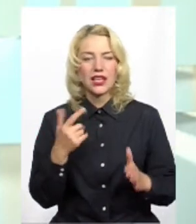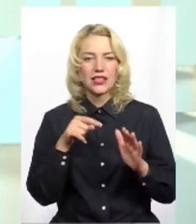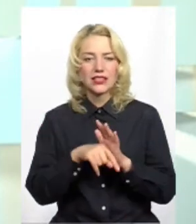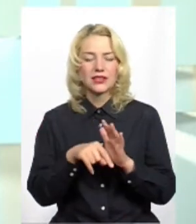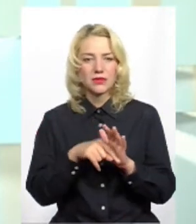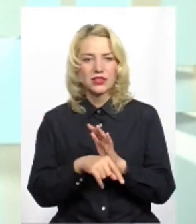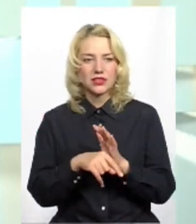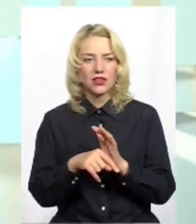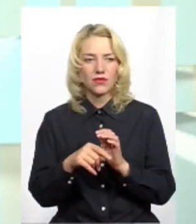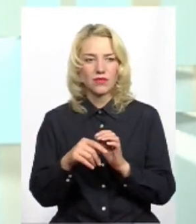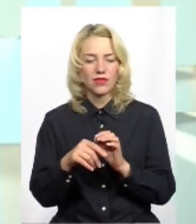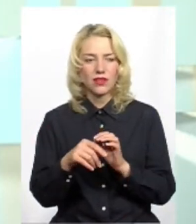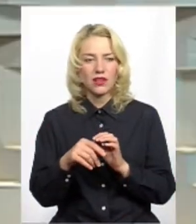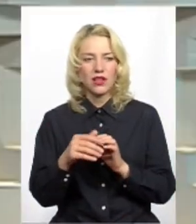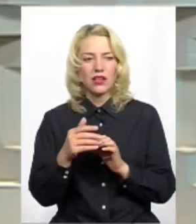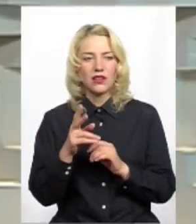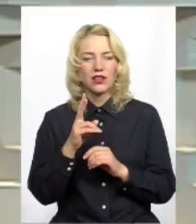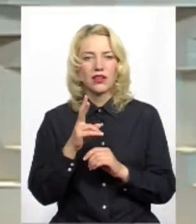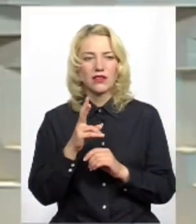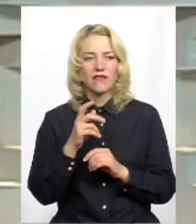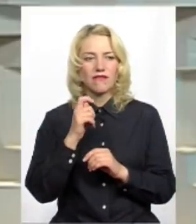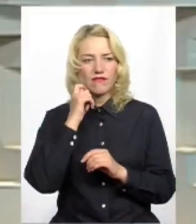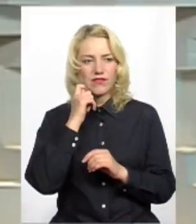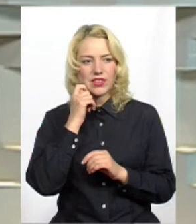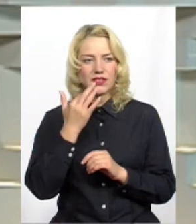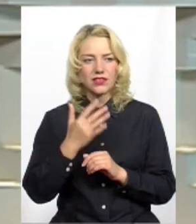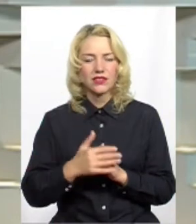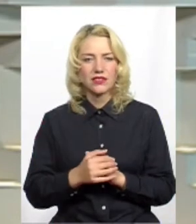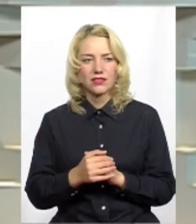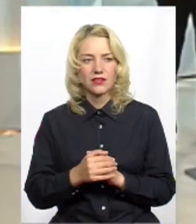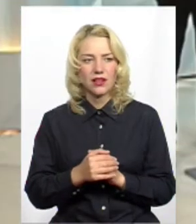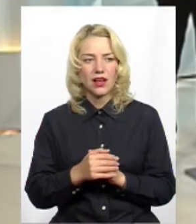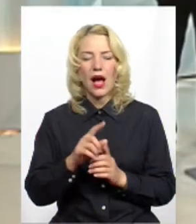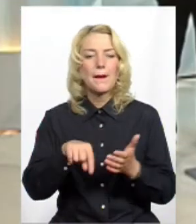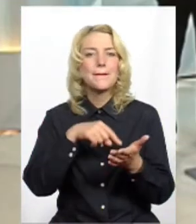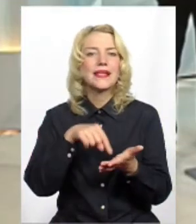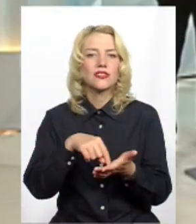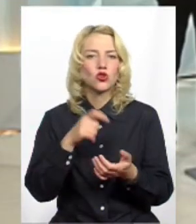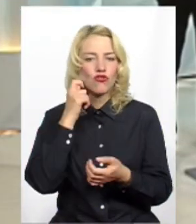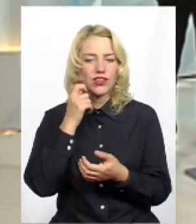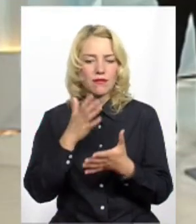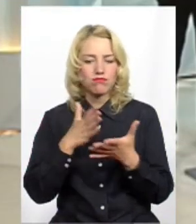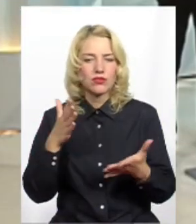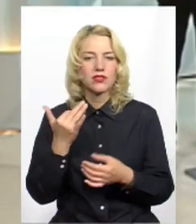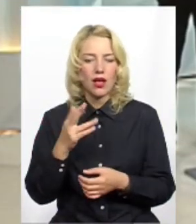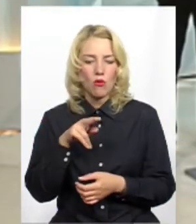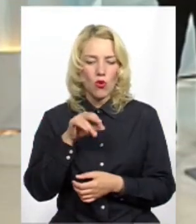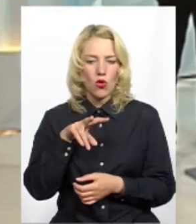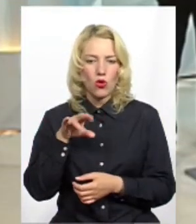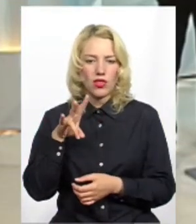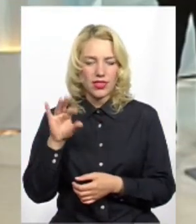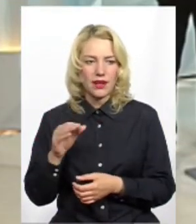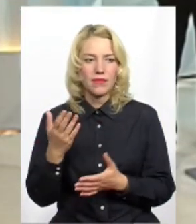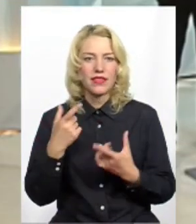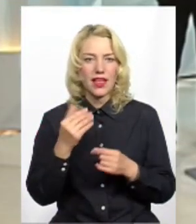окрузі найповажнішого віку? Шепетівки. Полонне. І де на вашому